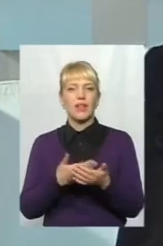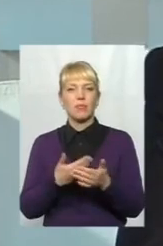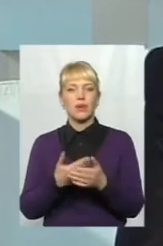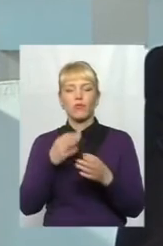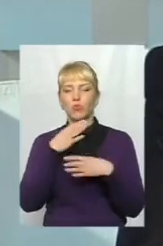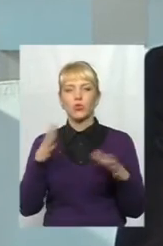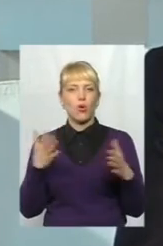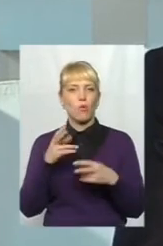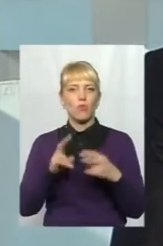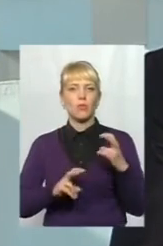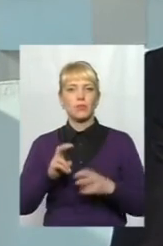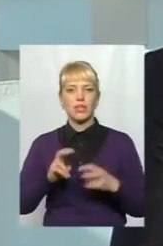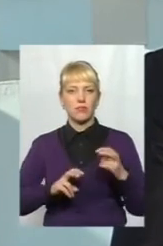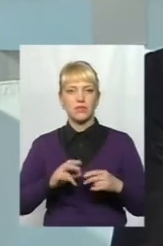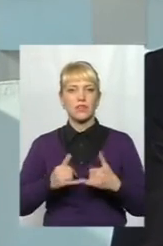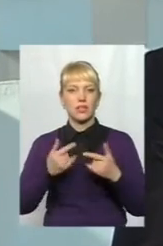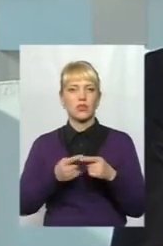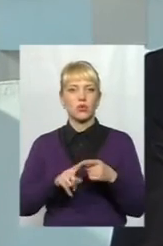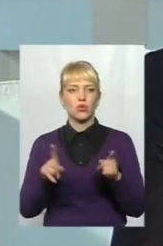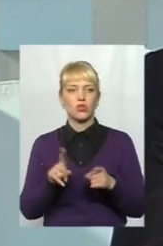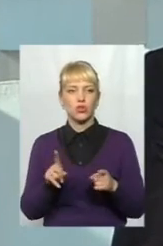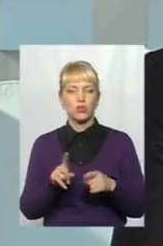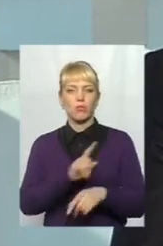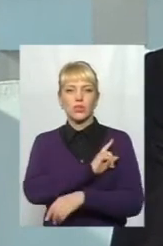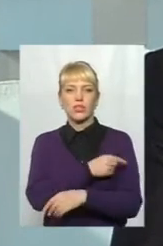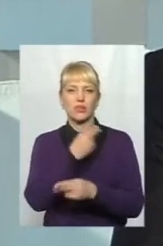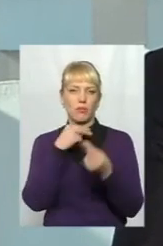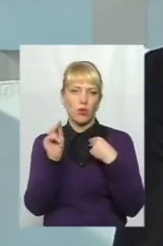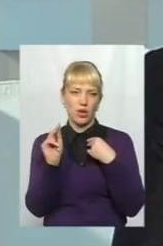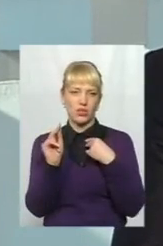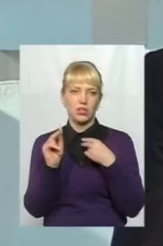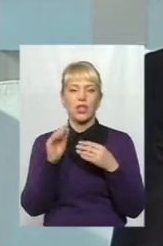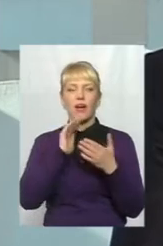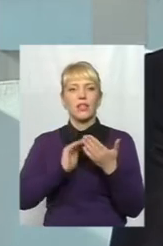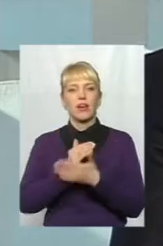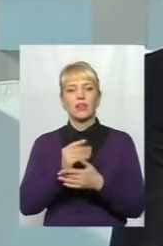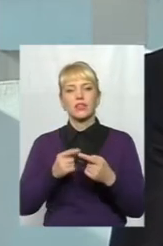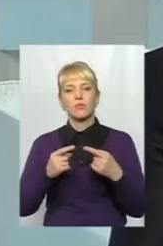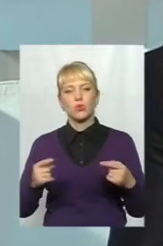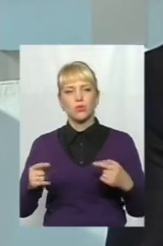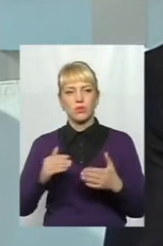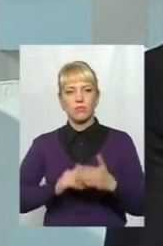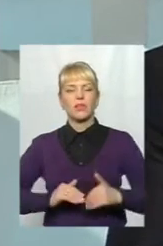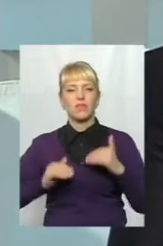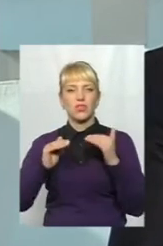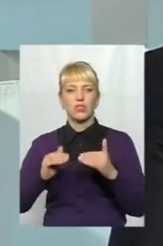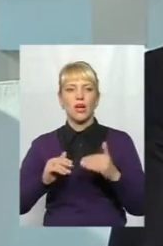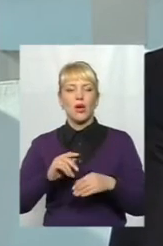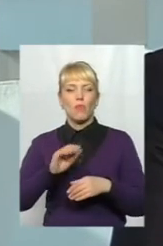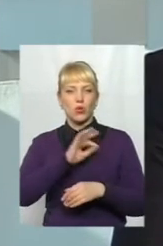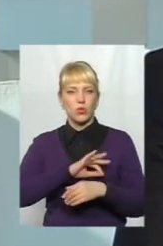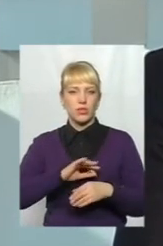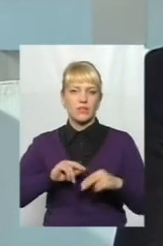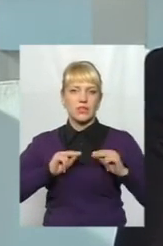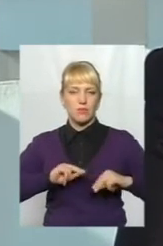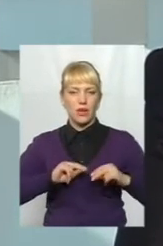будь-якому підприємстві, для того, щоб посилити і покращити якість продукції, підвищити продуктивність праці і так далі.